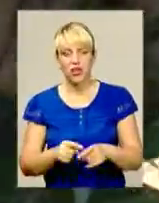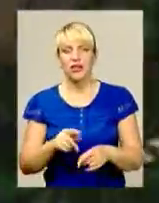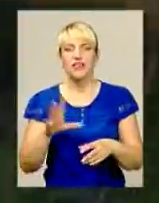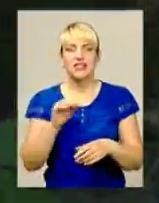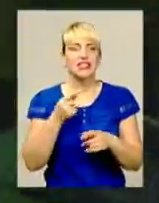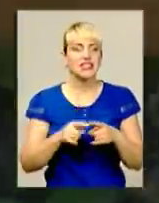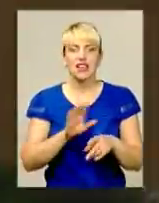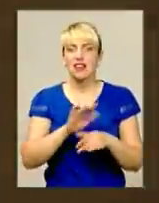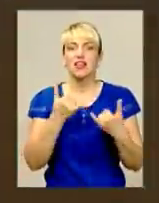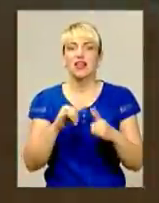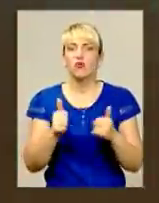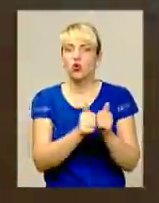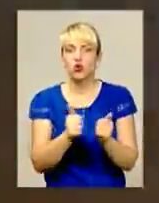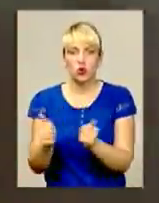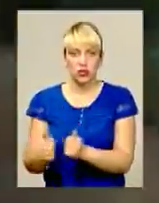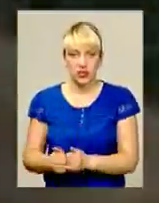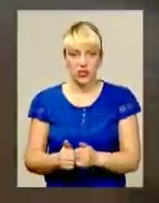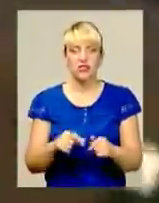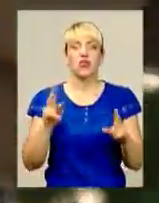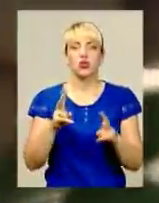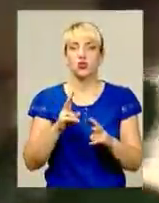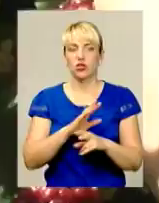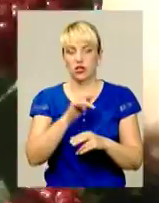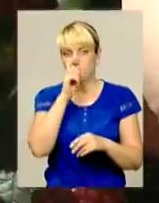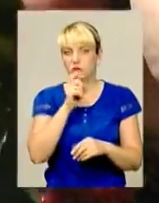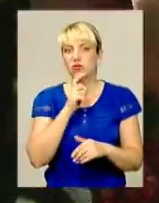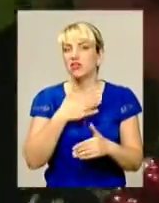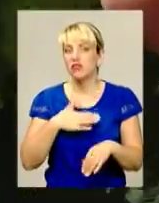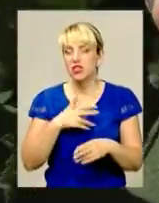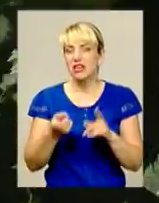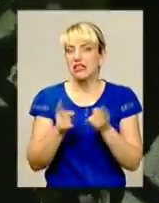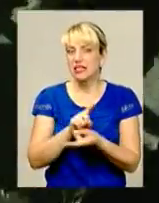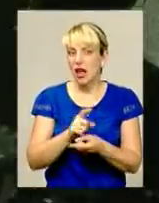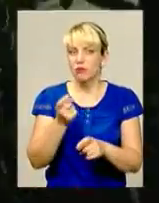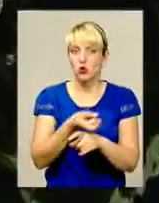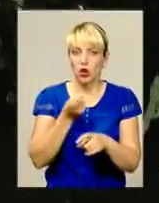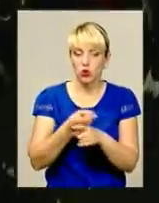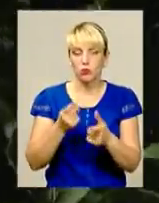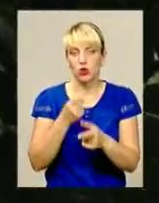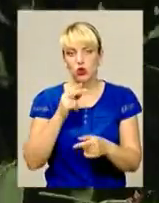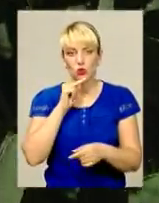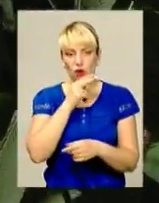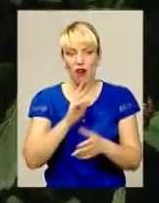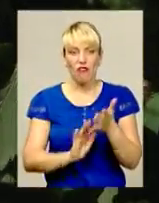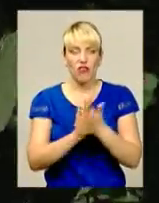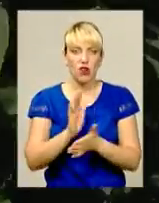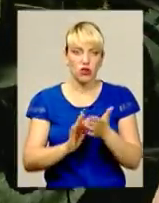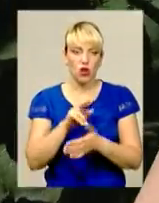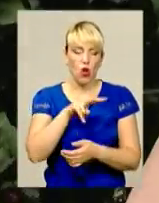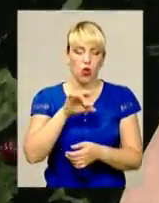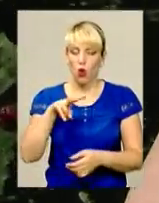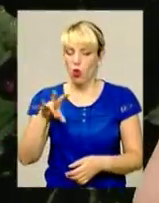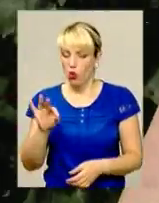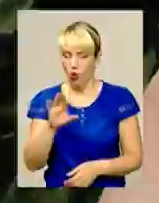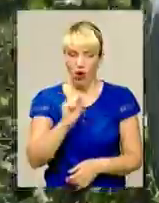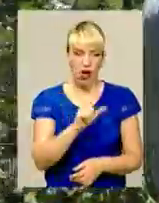вже не дивують односельців-садівників, які, можливо, і не збагнуть, навіщо замість картоплі чи кукурудзи вирощувати якесь лоло чи азіміну. Однак до